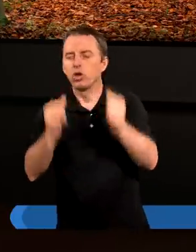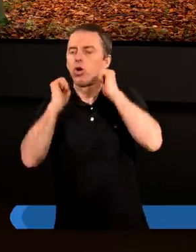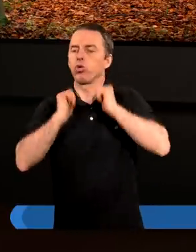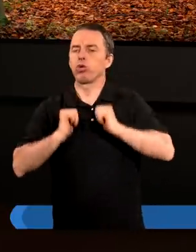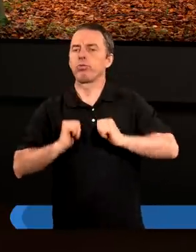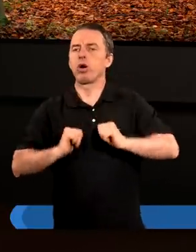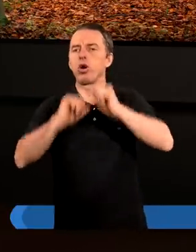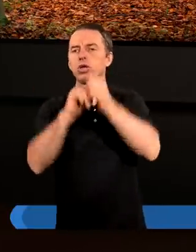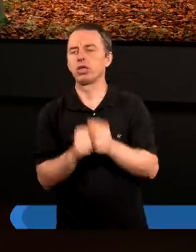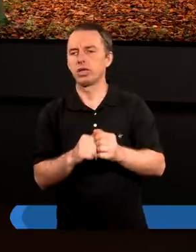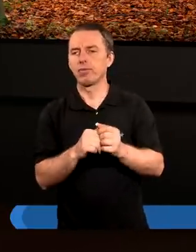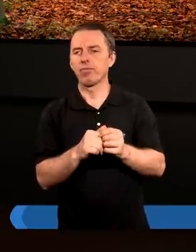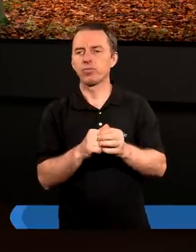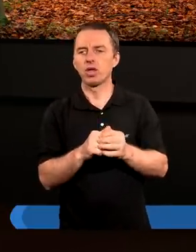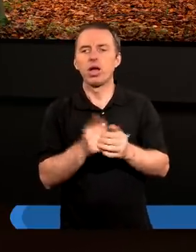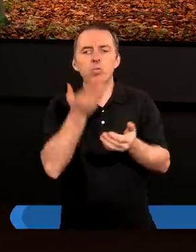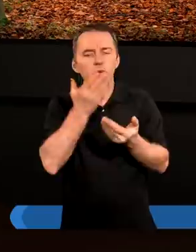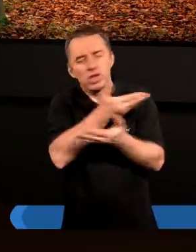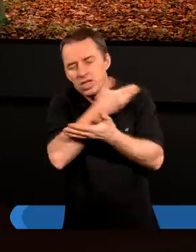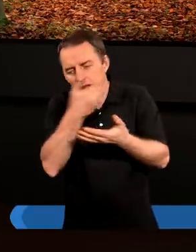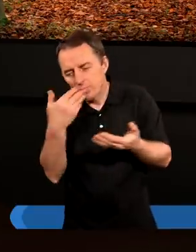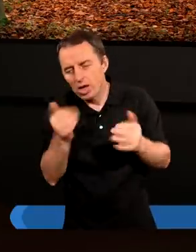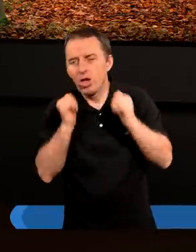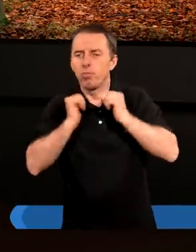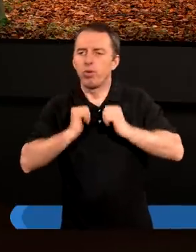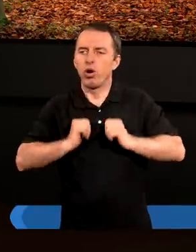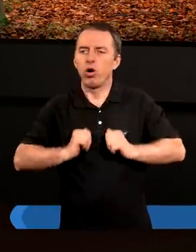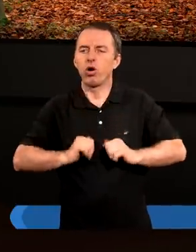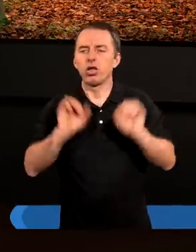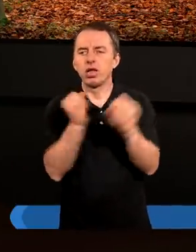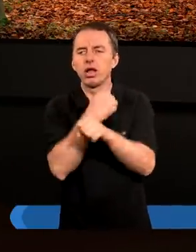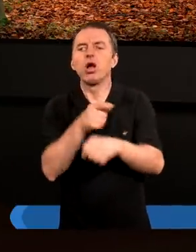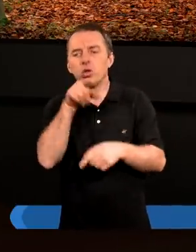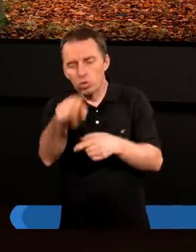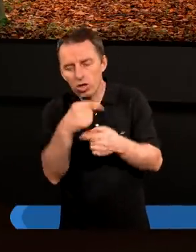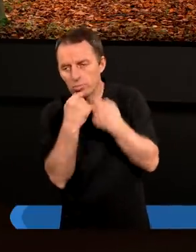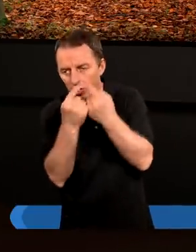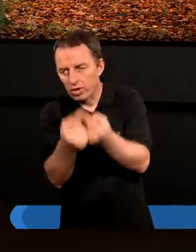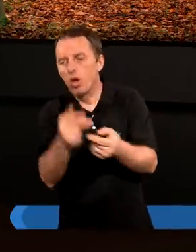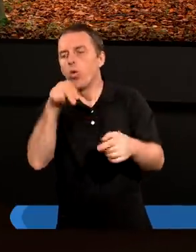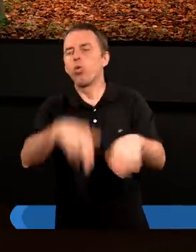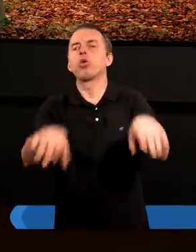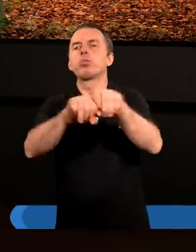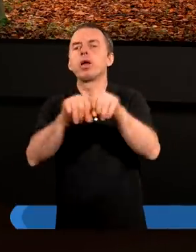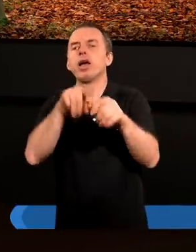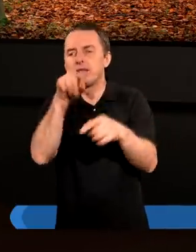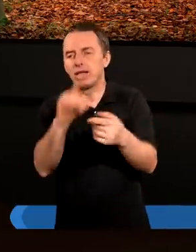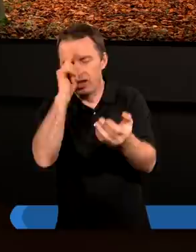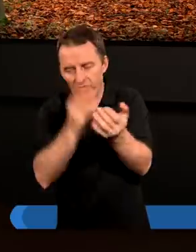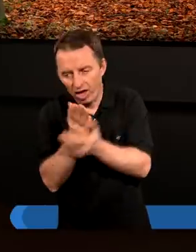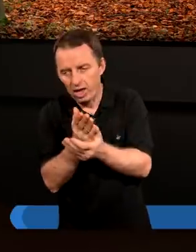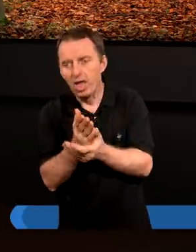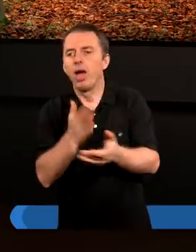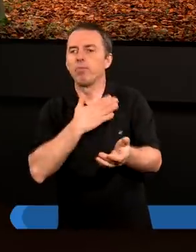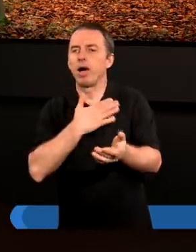uspokoić. I mówi, nie mają pokoju niezbożnicy. A tu jest powiedziane, usprawiedliwieni wtedy z wiary,